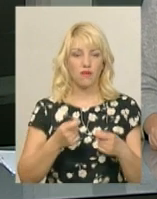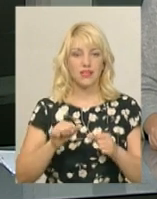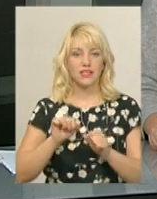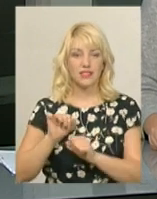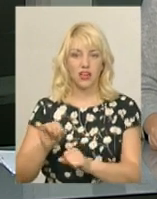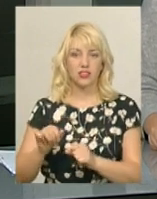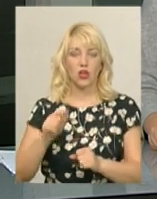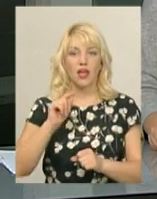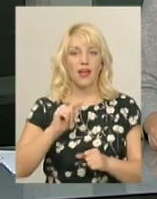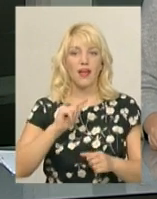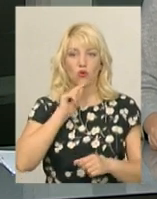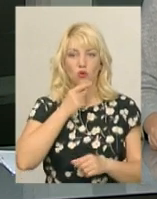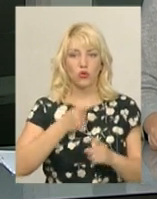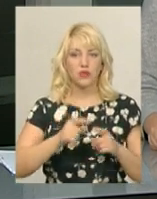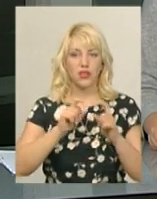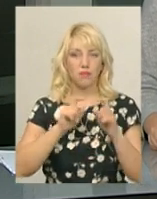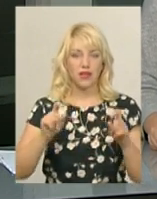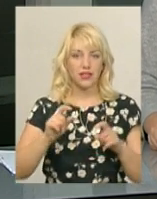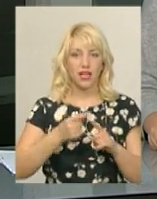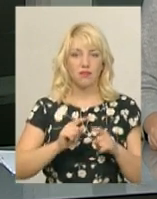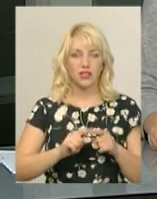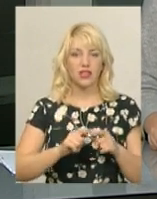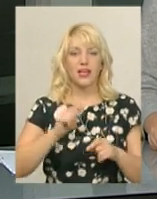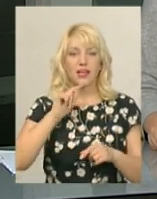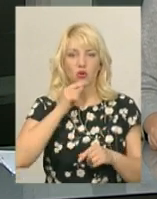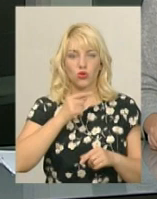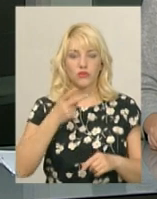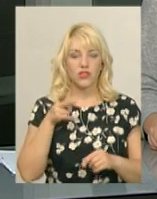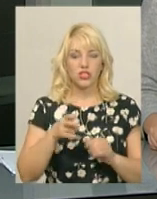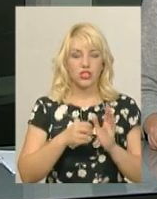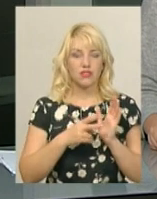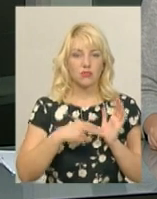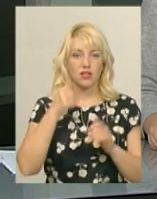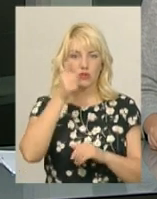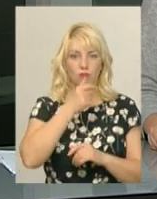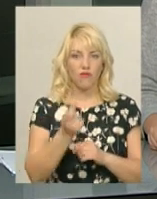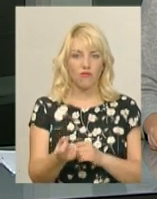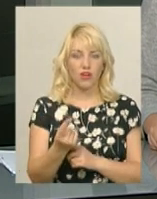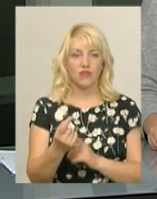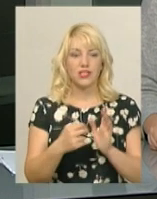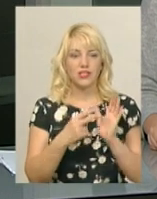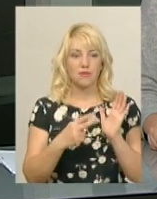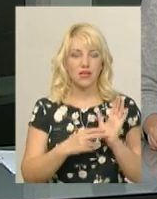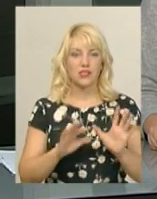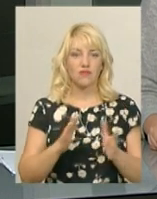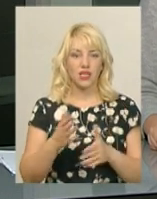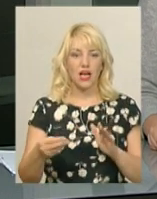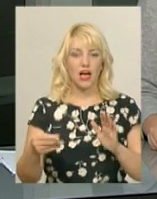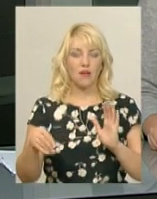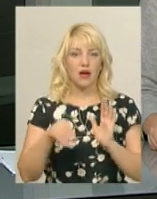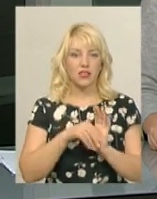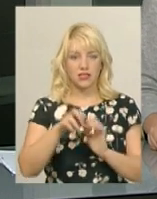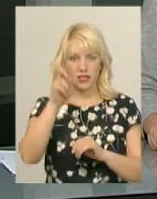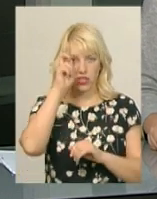Департаменту захисту економіки Нацполіції України, у 2017 році виявили 17 випадків хабарництва державних